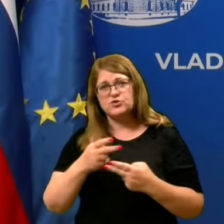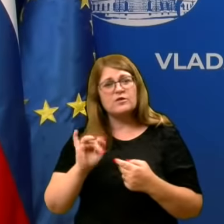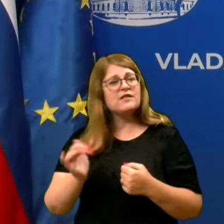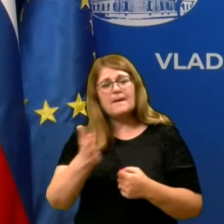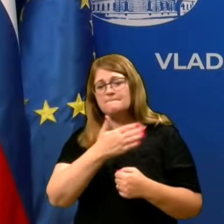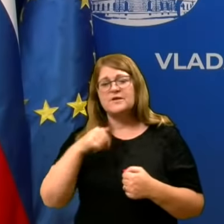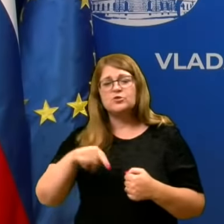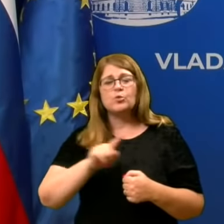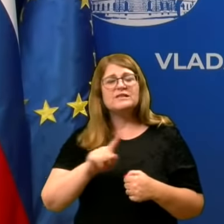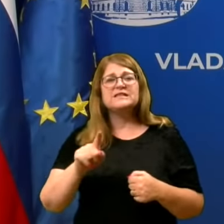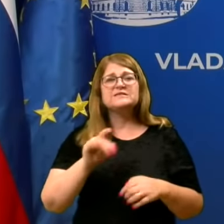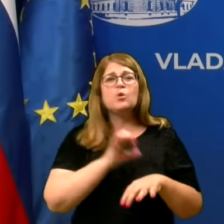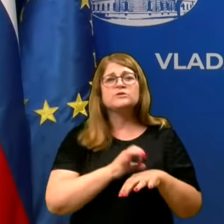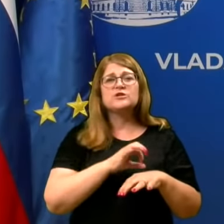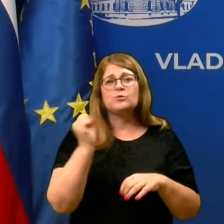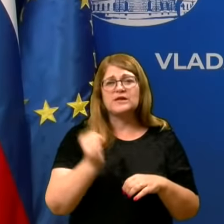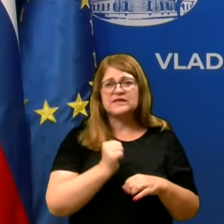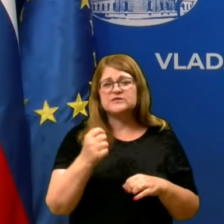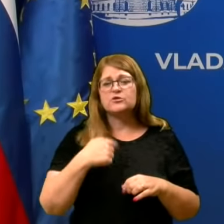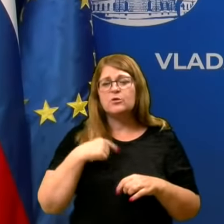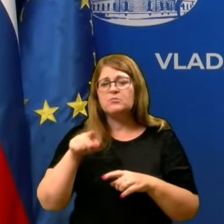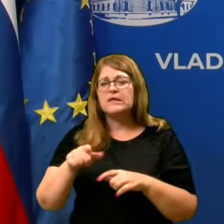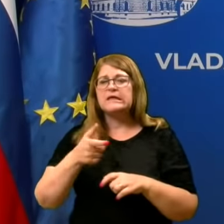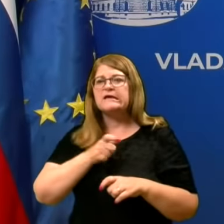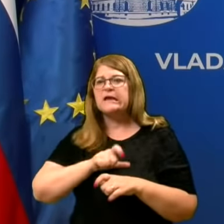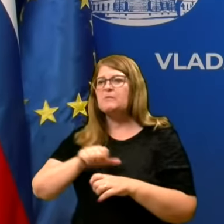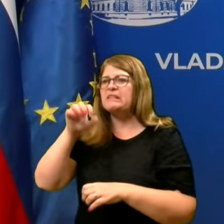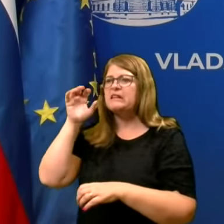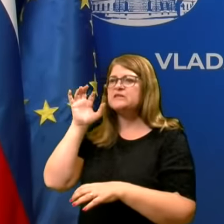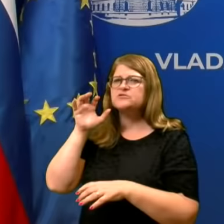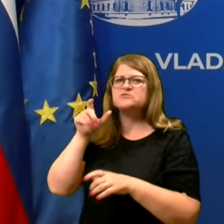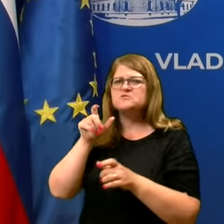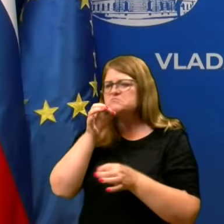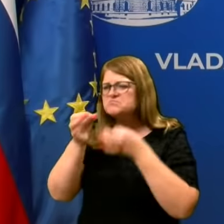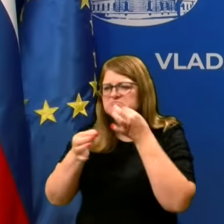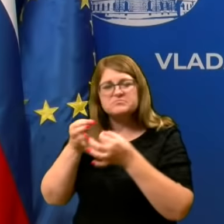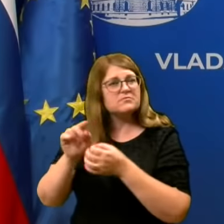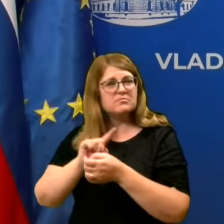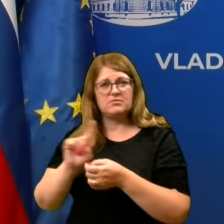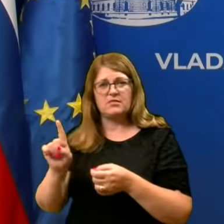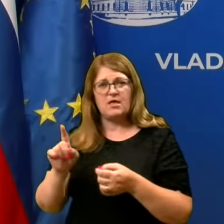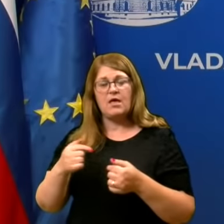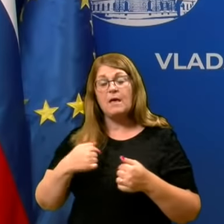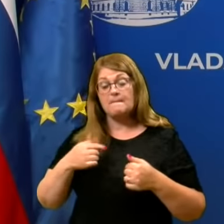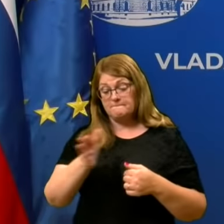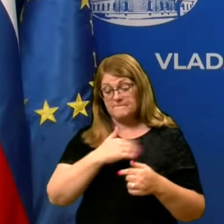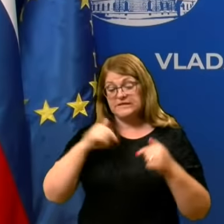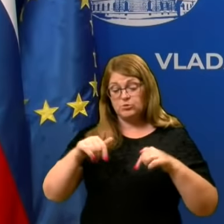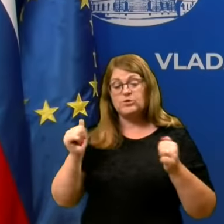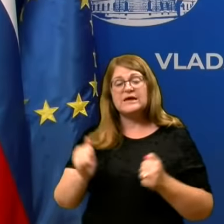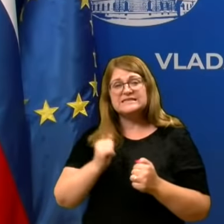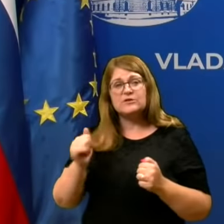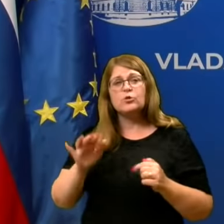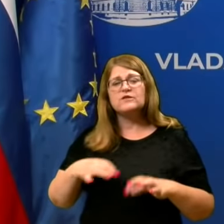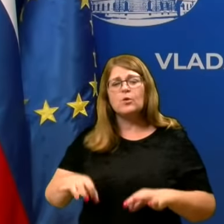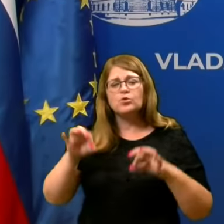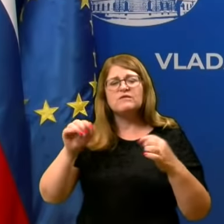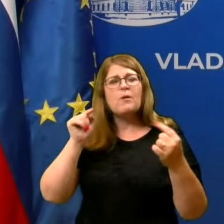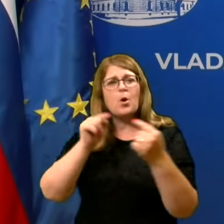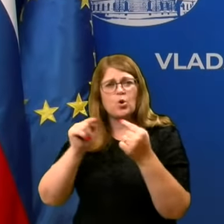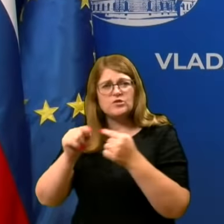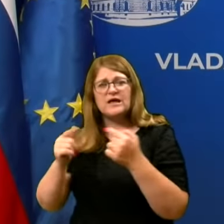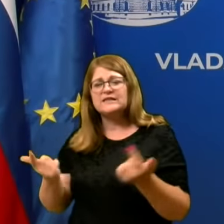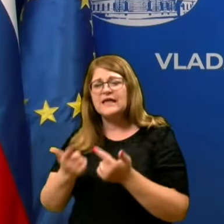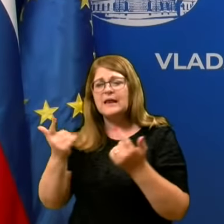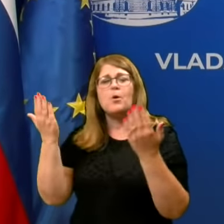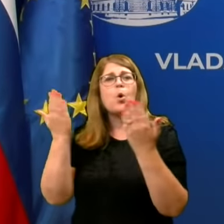epidemiologi, da bi nobenega kriminalistično zasledovali. Smo tukaj, da identificiramo te kontakte, da